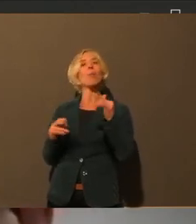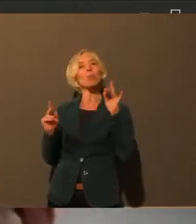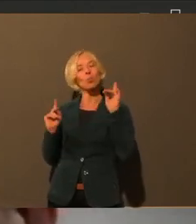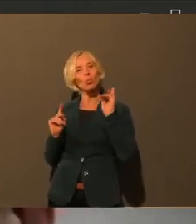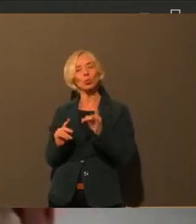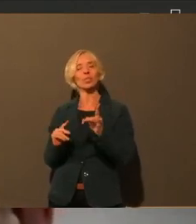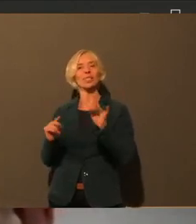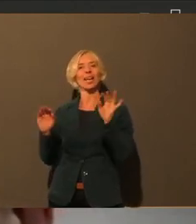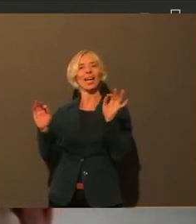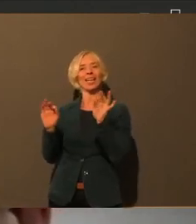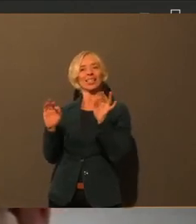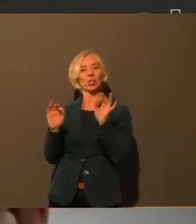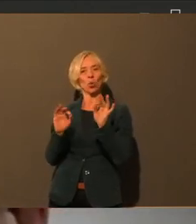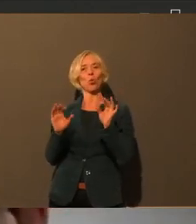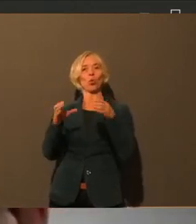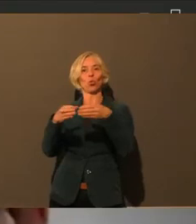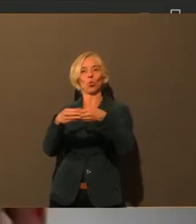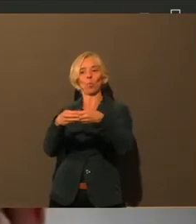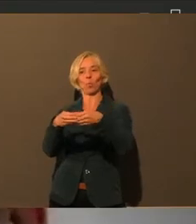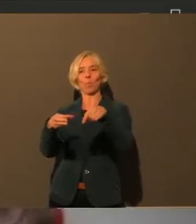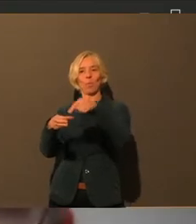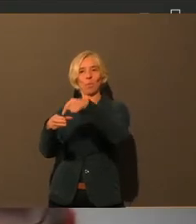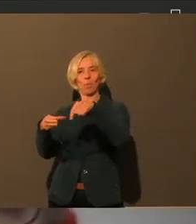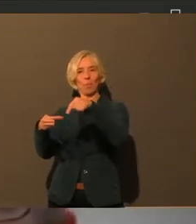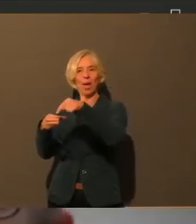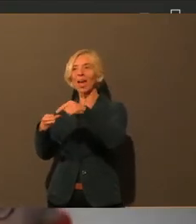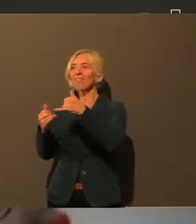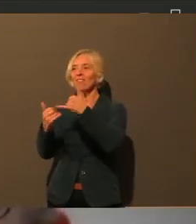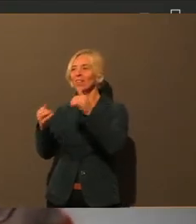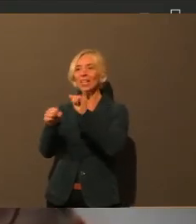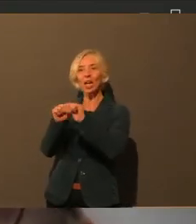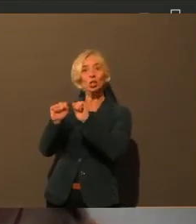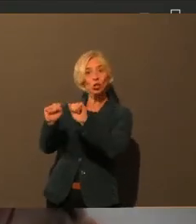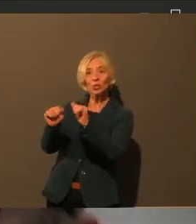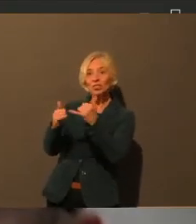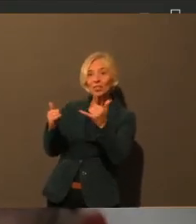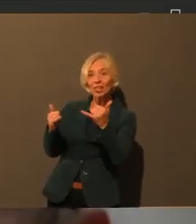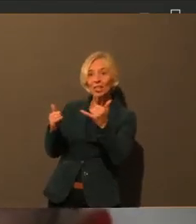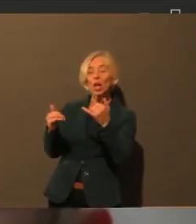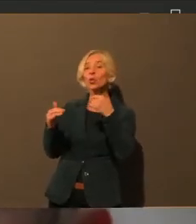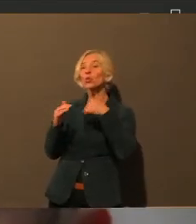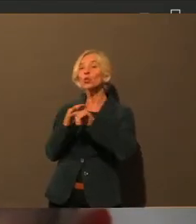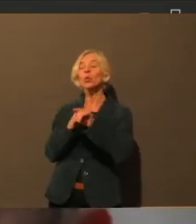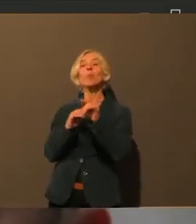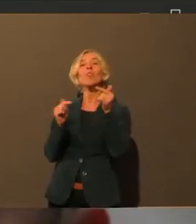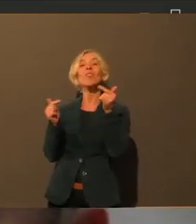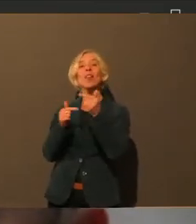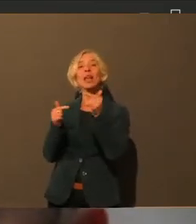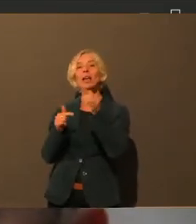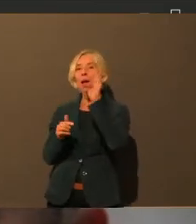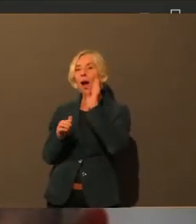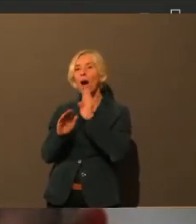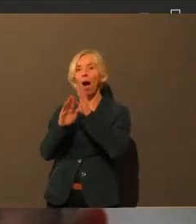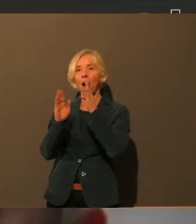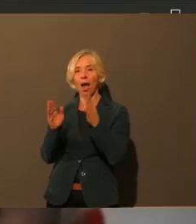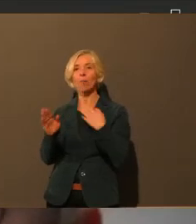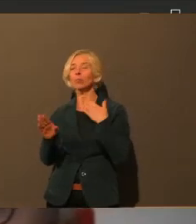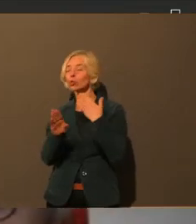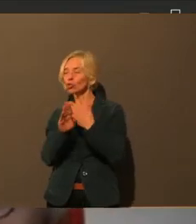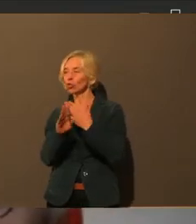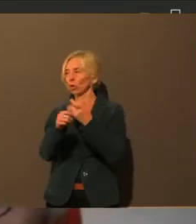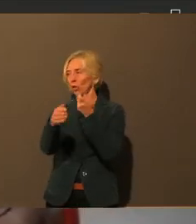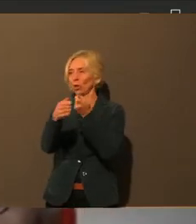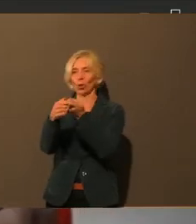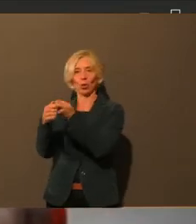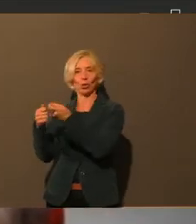adressiert, indem man mit den Pflegeheimen sehr engen Kontakt hatte. Wir haben sehr früh in der ersten